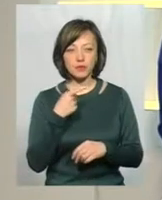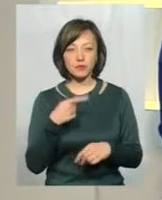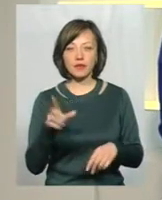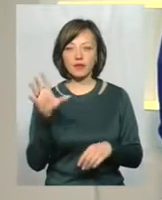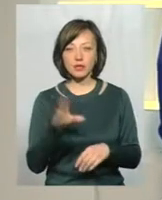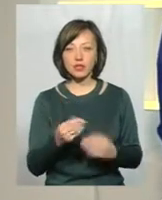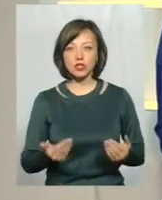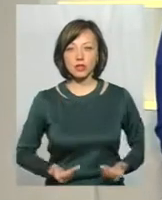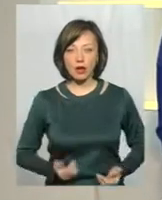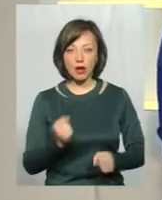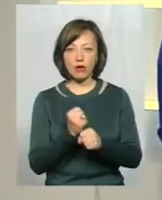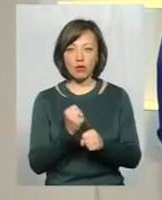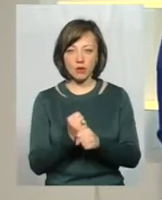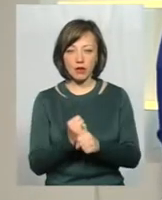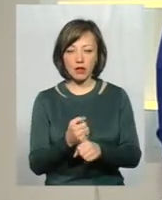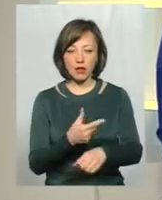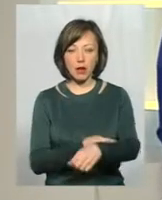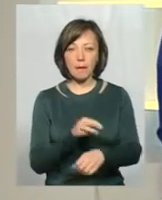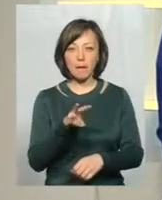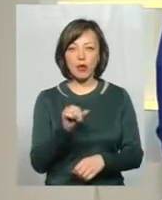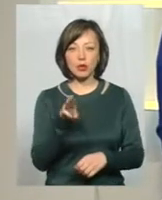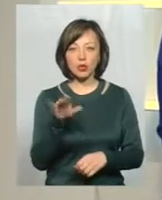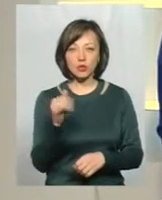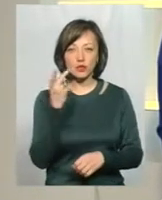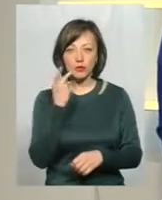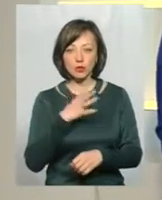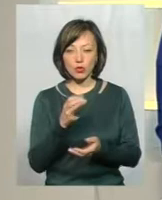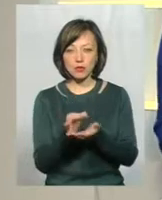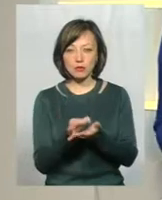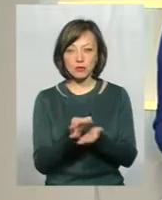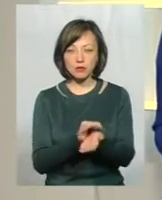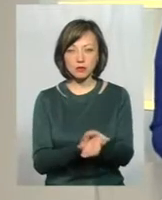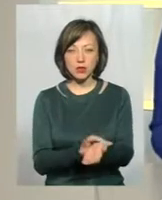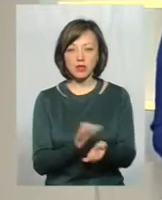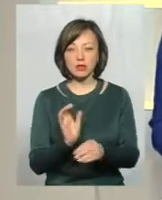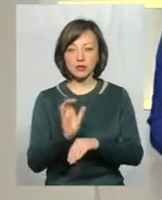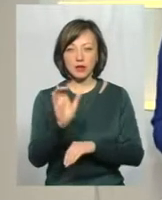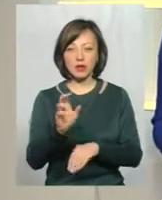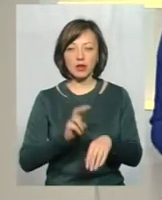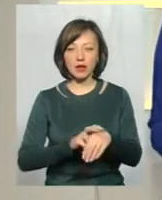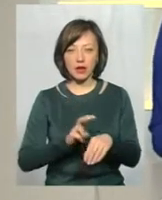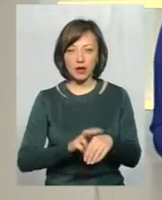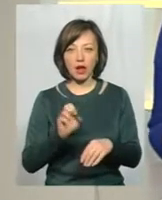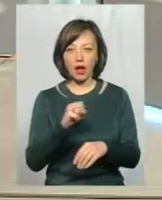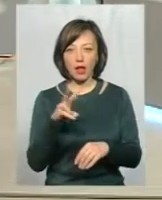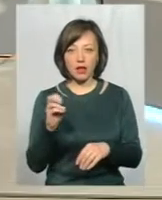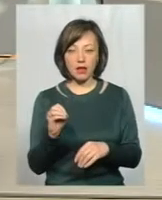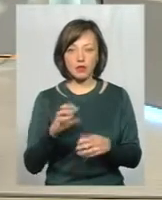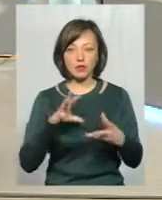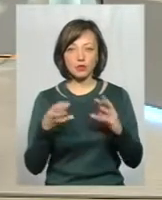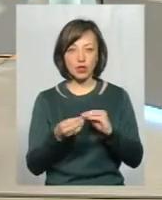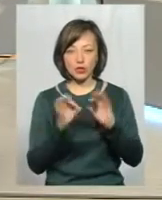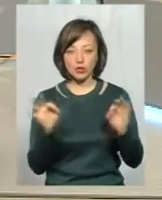життя їм робили, як нам всім манту, так і у школі. І воно завжди було збільшене, завжди направляли до лікаря, але в